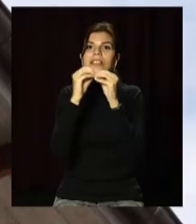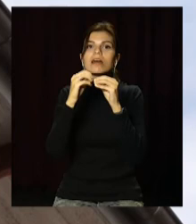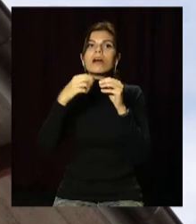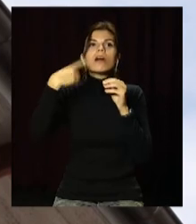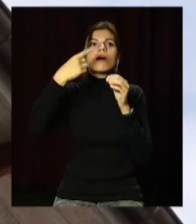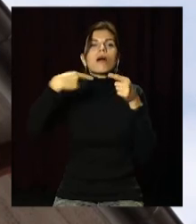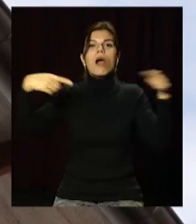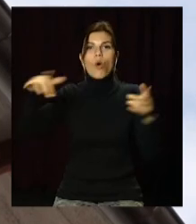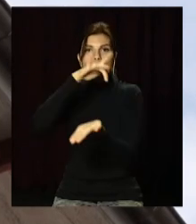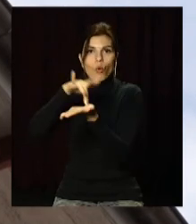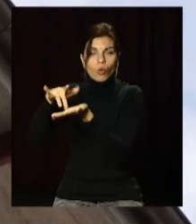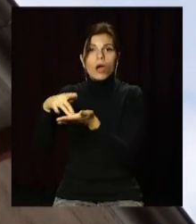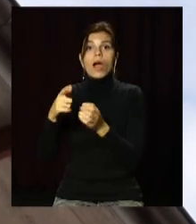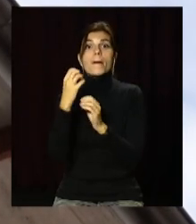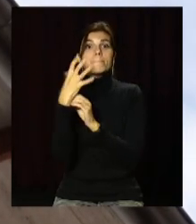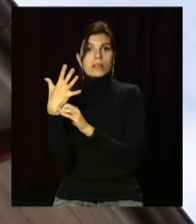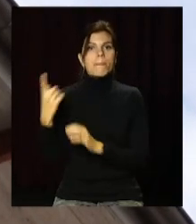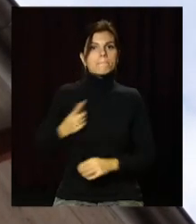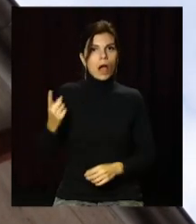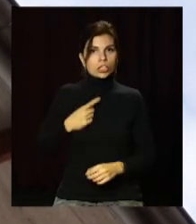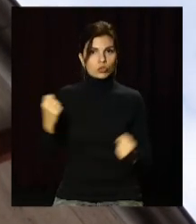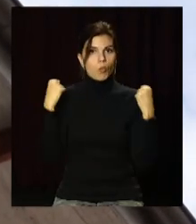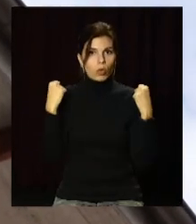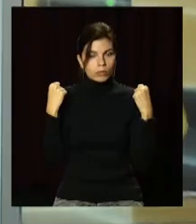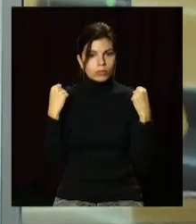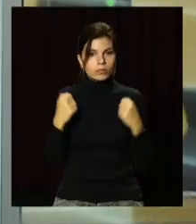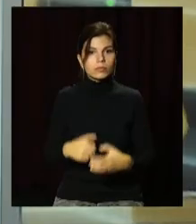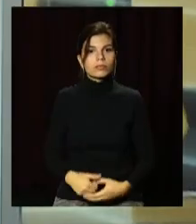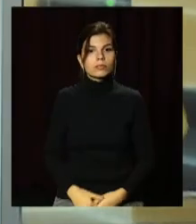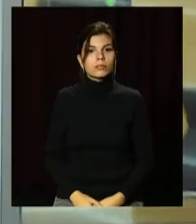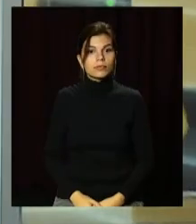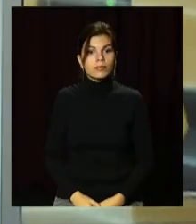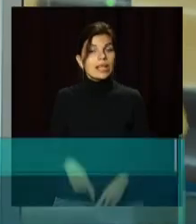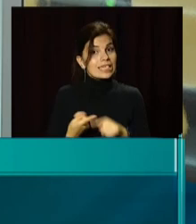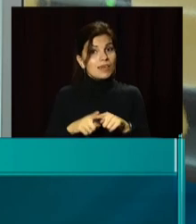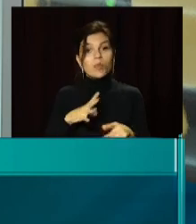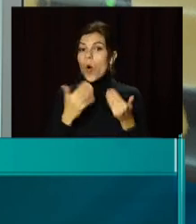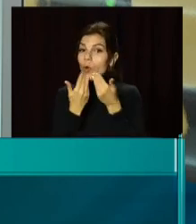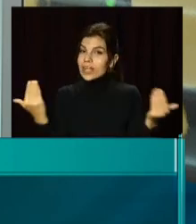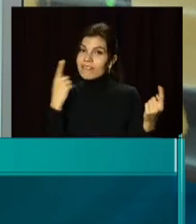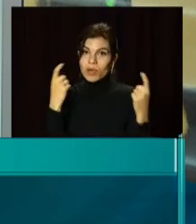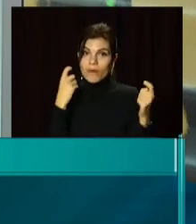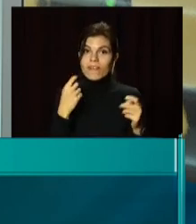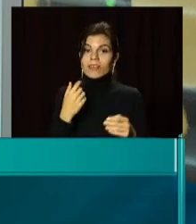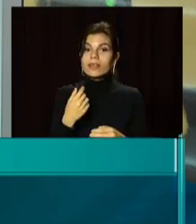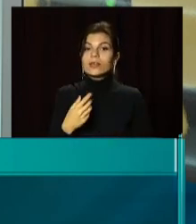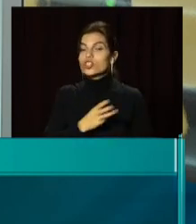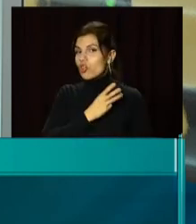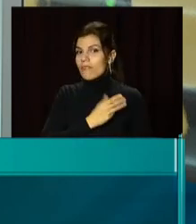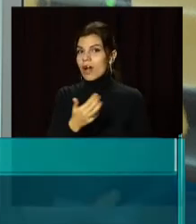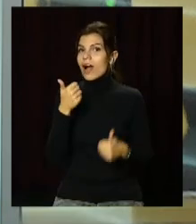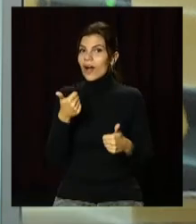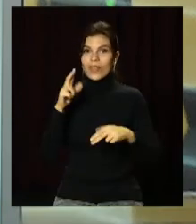України, серед них 15 майстрів спорту. Це була остання інформація випуску. Бажаю вам